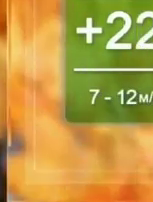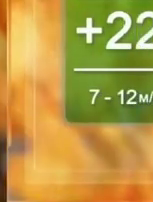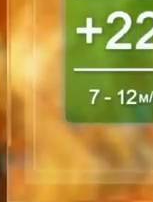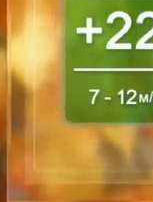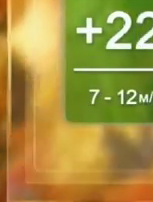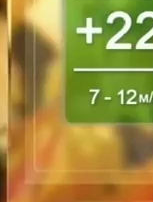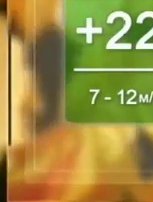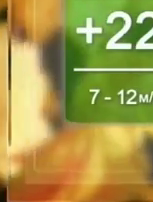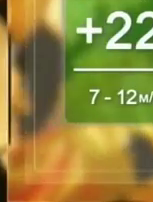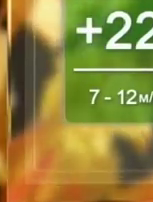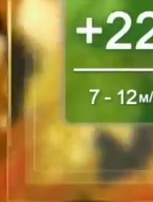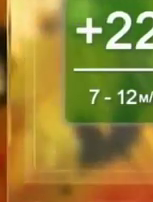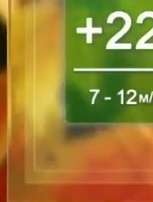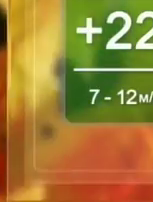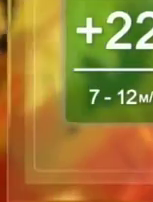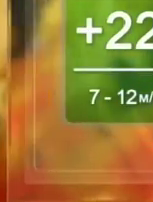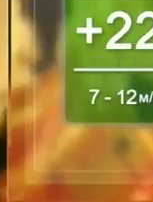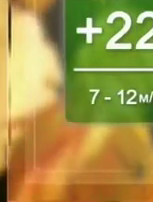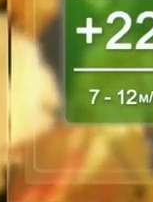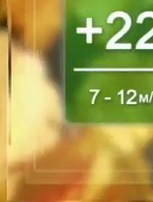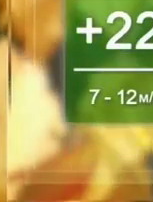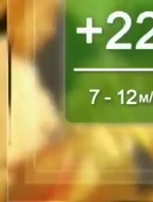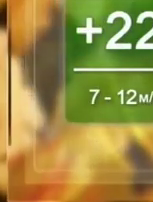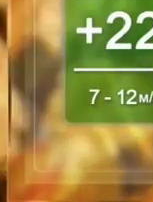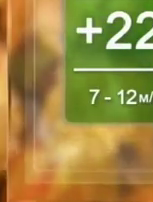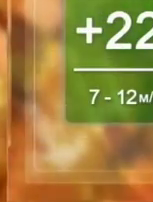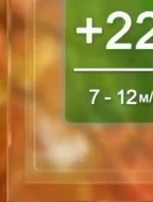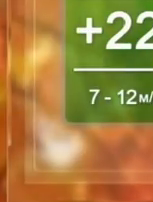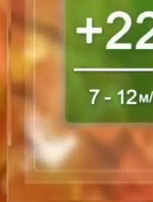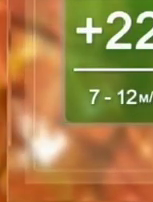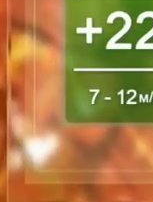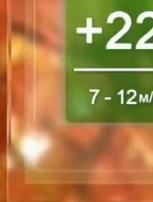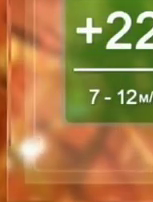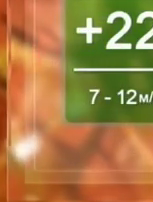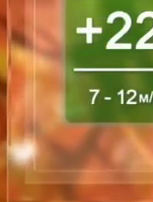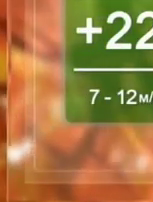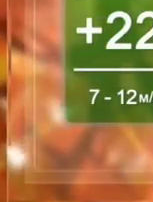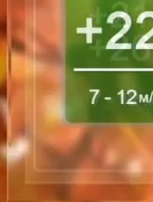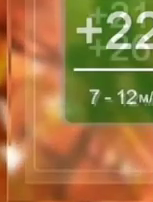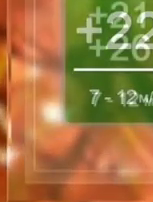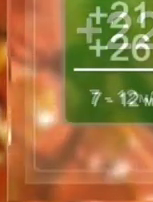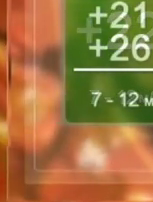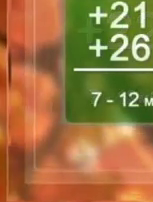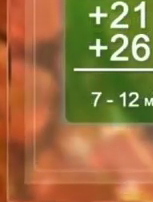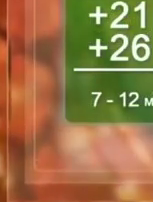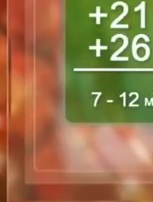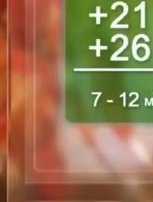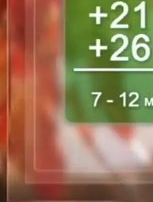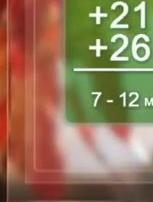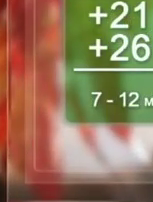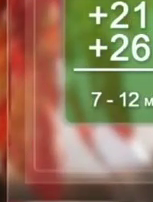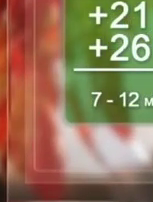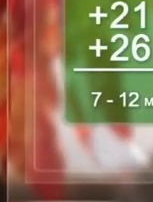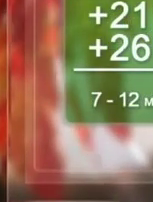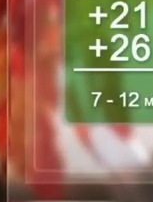У Хмельницькому вночі стовпчики термометрів покажуть 10-12 градусів з позначкою «плюс», в день – плюс 22-24. У наступні чотири